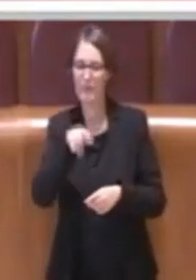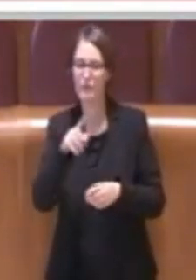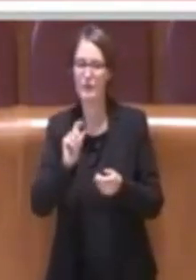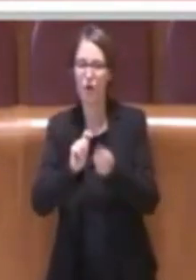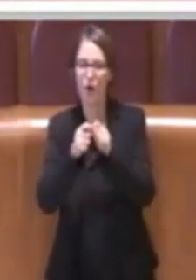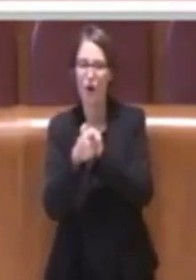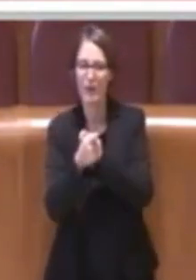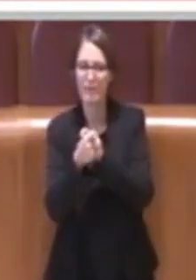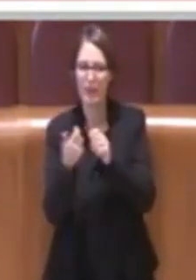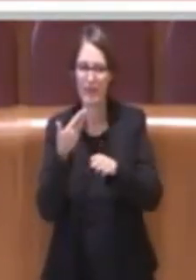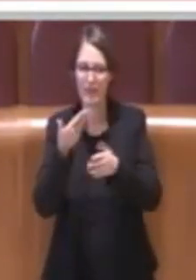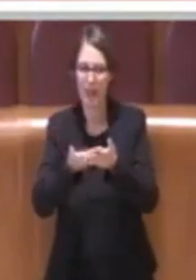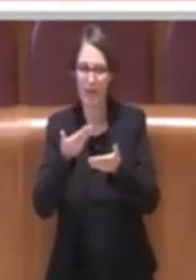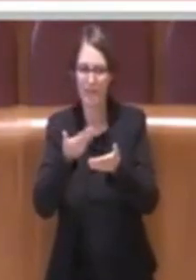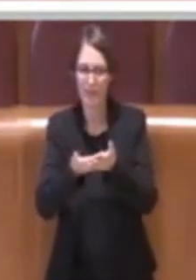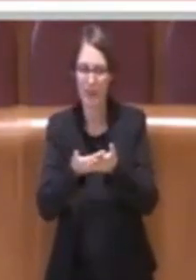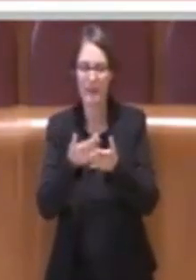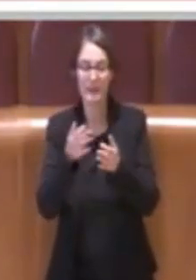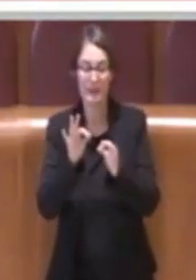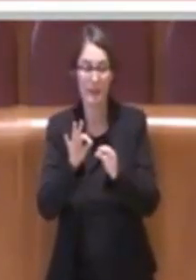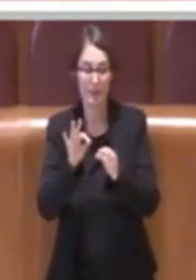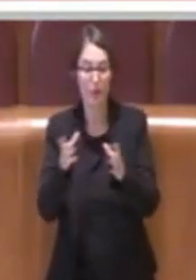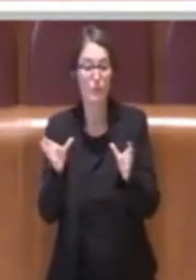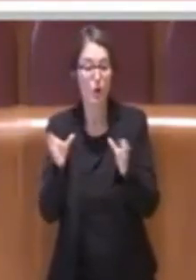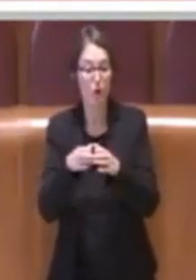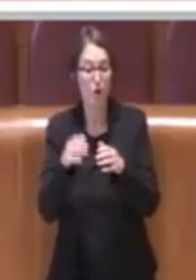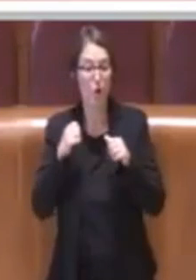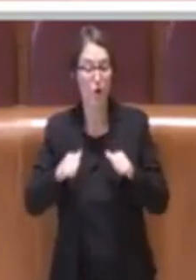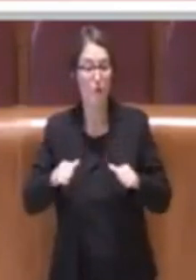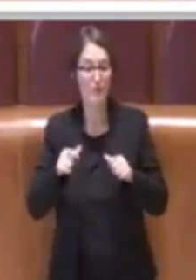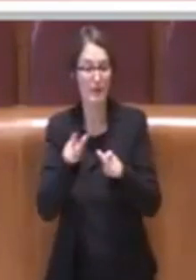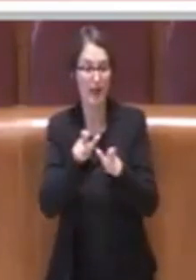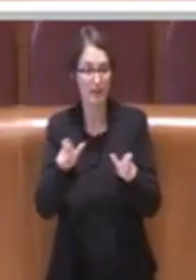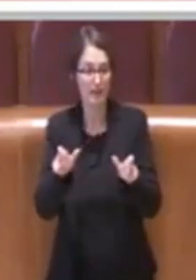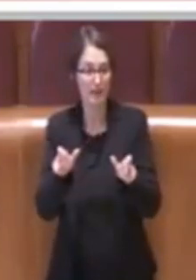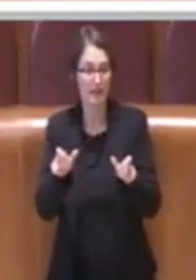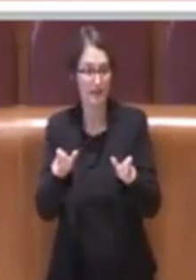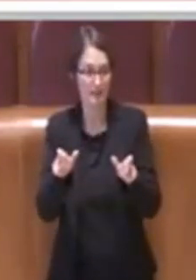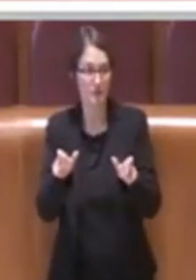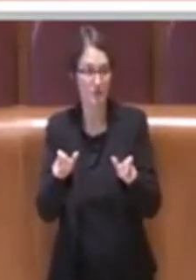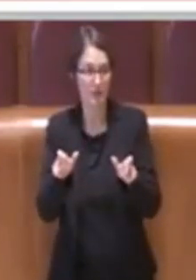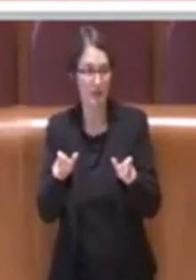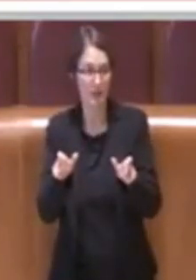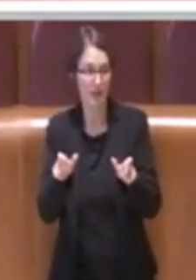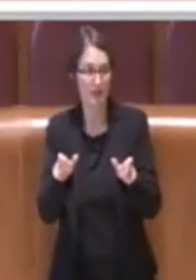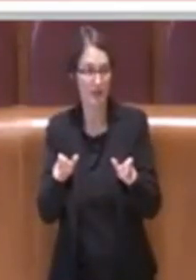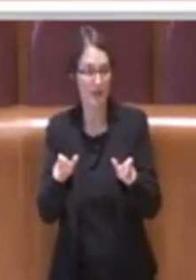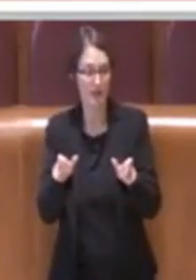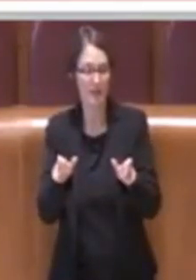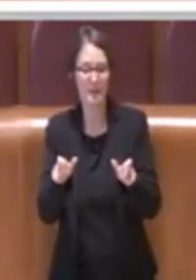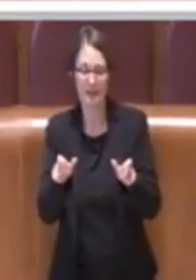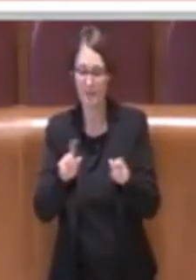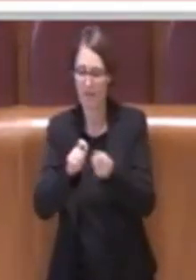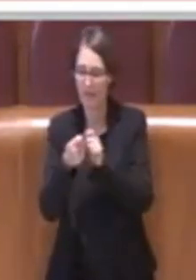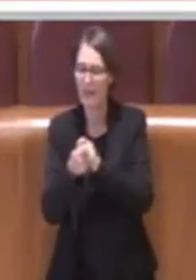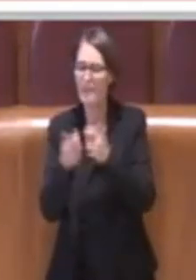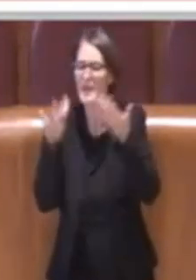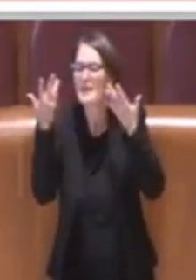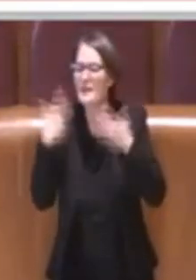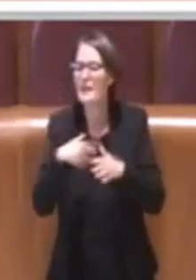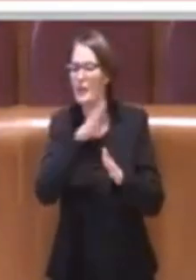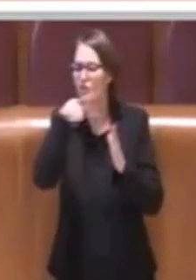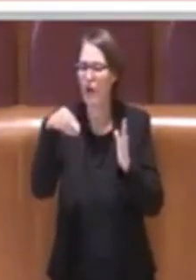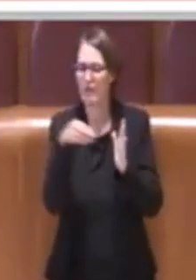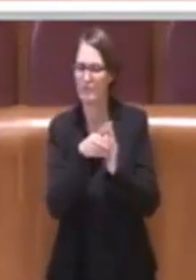Comitati di Cittadini stanno esattamente, le parole che ha presentato nell'emendamento, stanno già nel regolamento. Per cui il voto